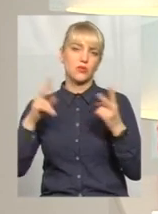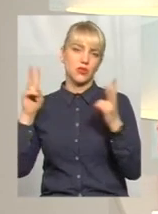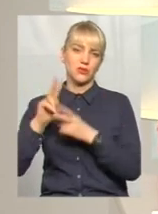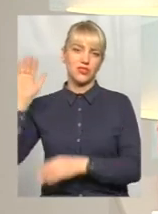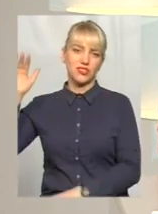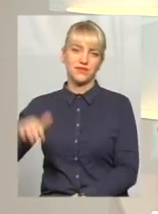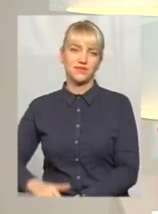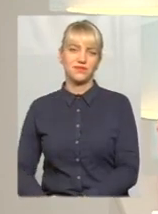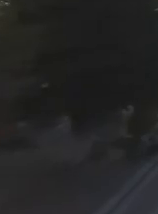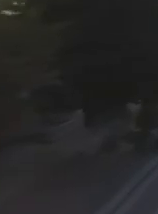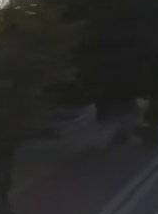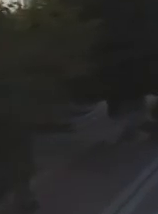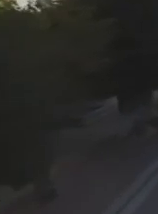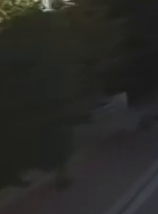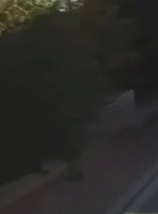понеділок.